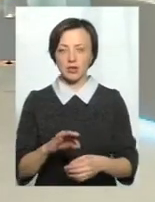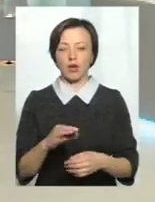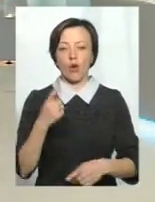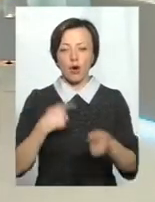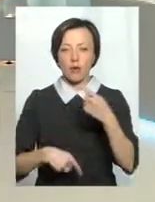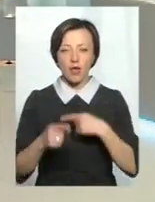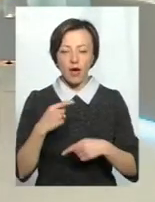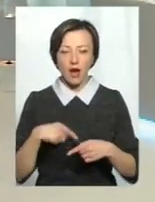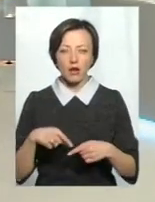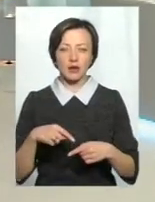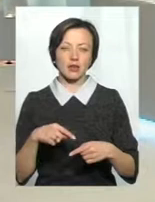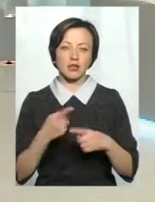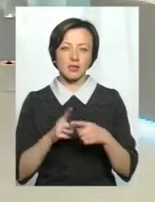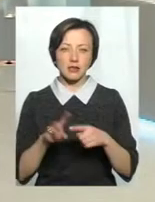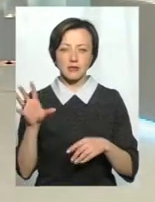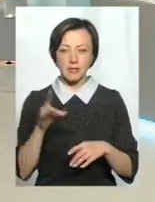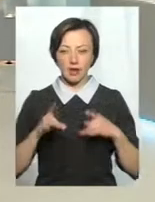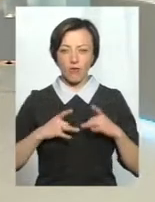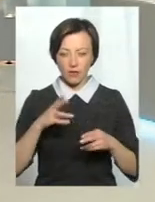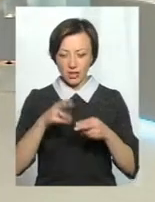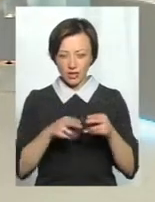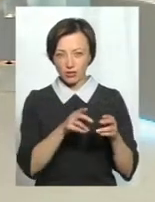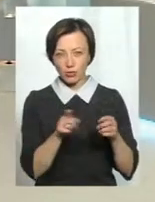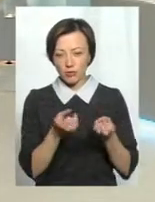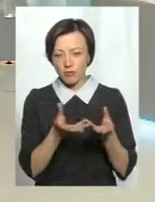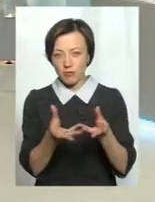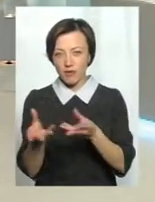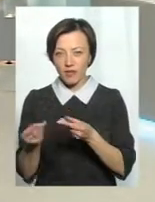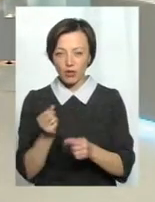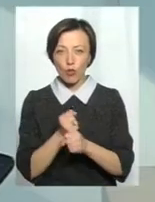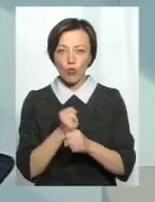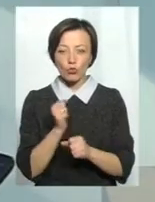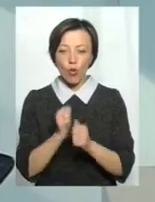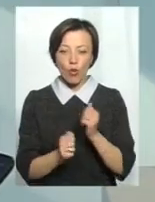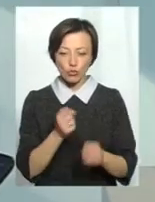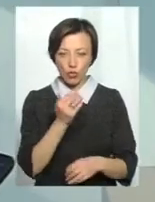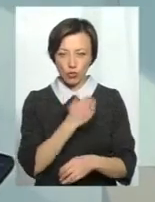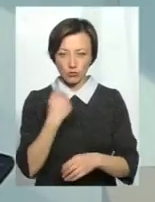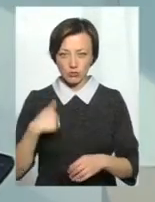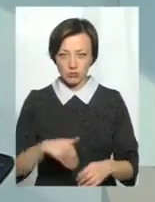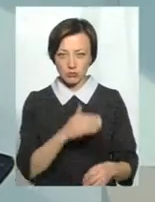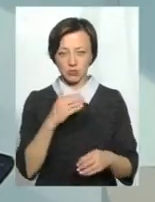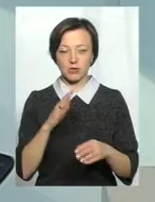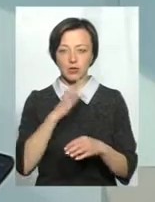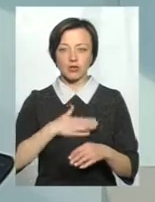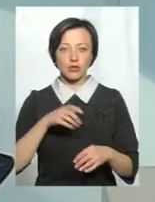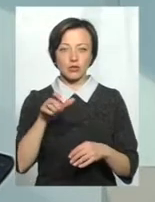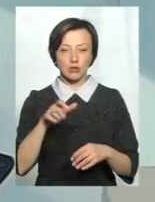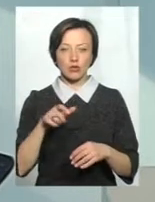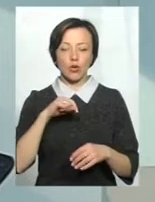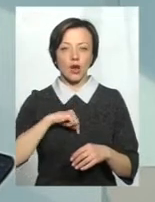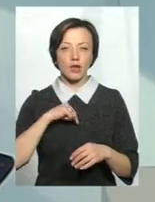органах. І саме через ці нервові закінчення можна впливати на функцію кожного органу, а також на центрально